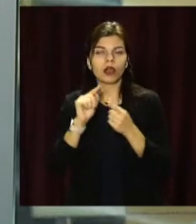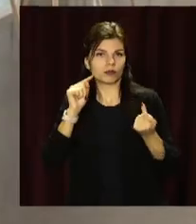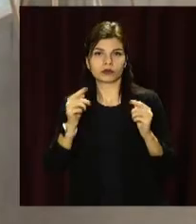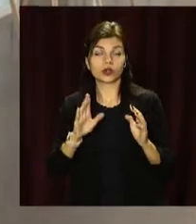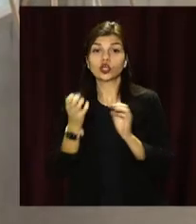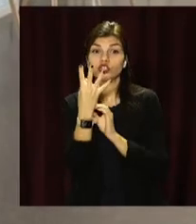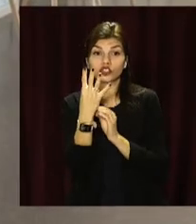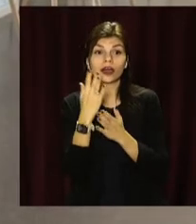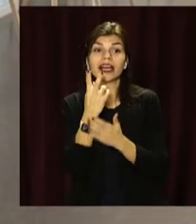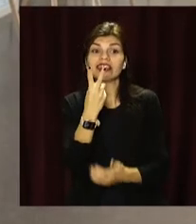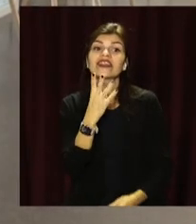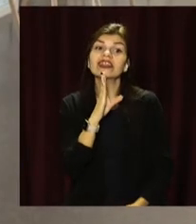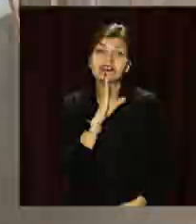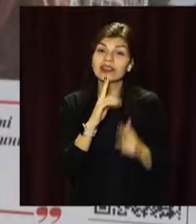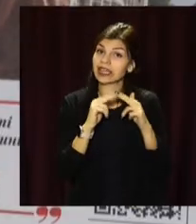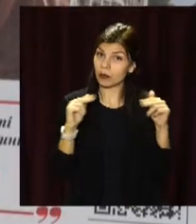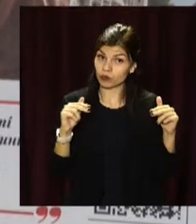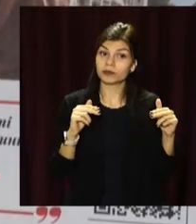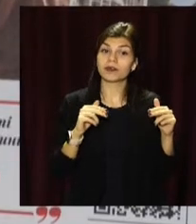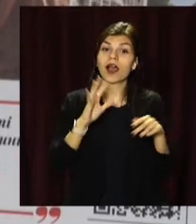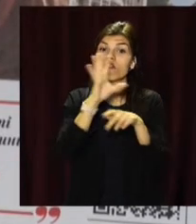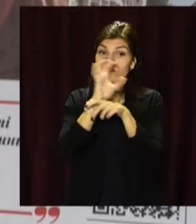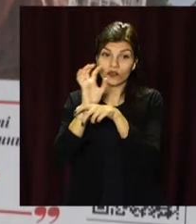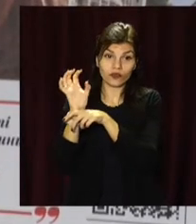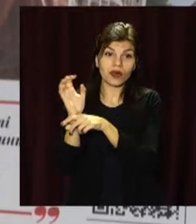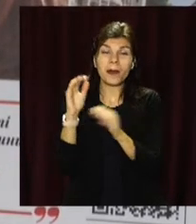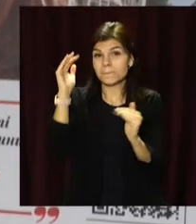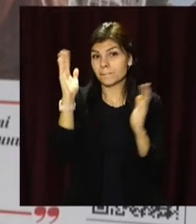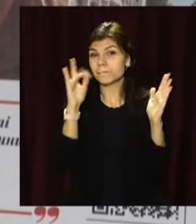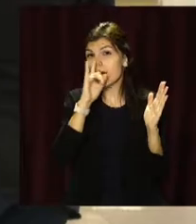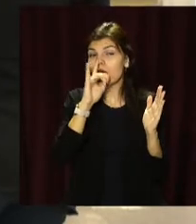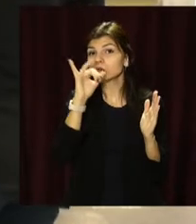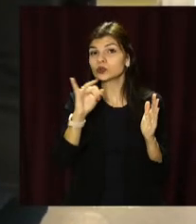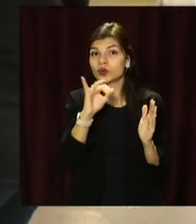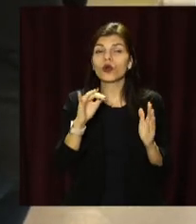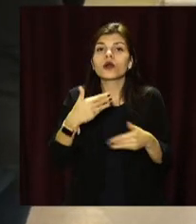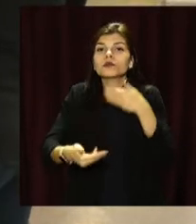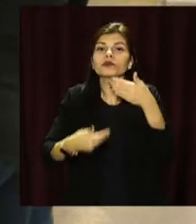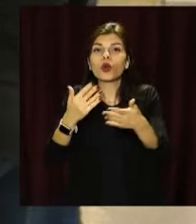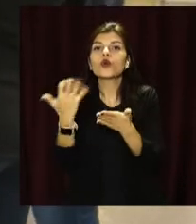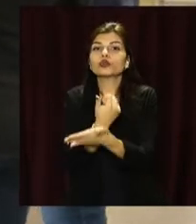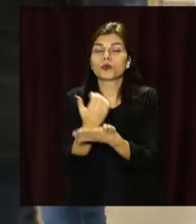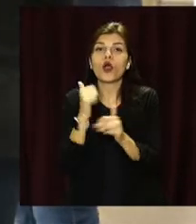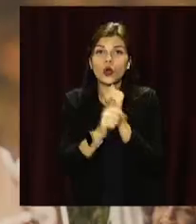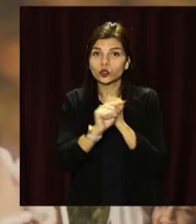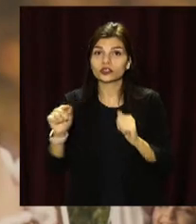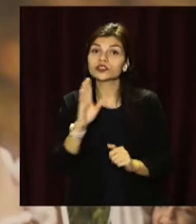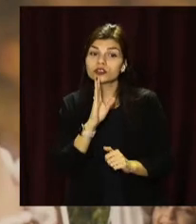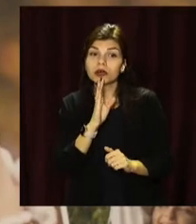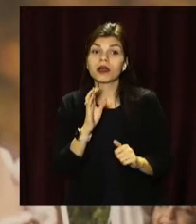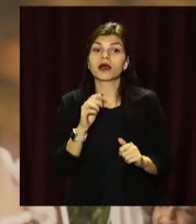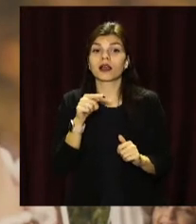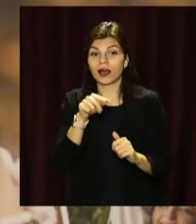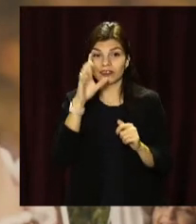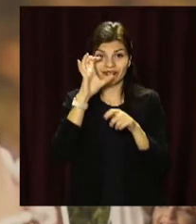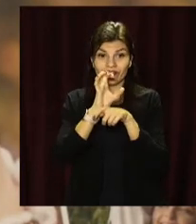героїнь – двоє дівчат дніпрянок, самі ж фотопортрети – маленькі історії шляху до успіху кожної жінки. Окрім цього,